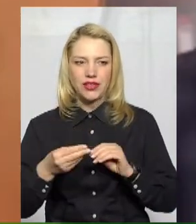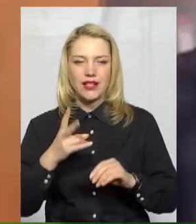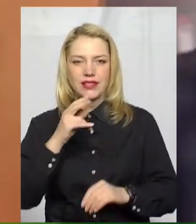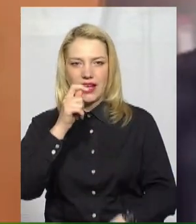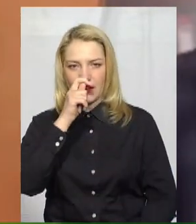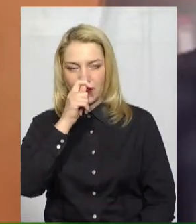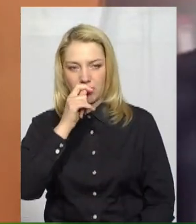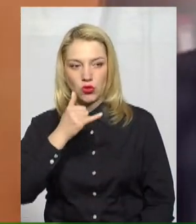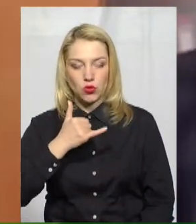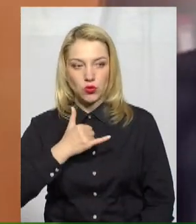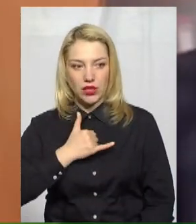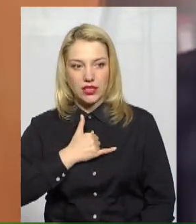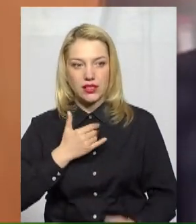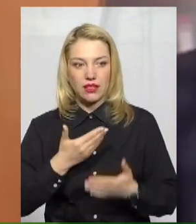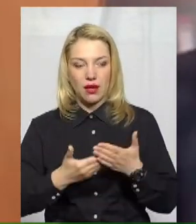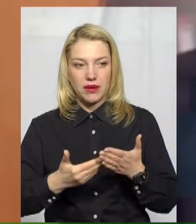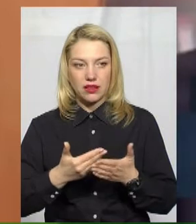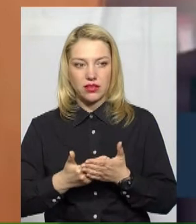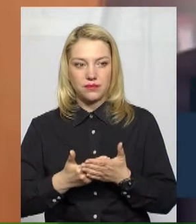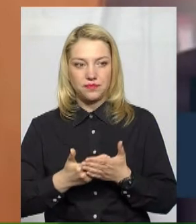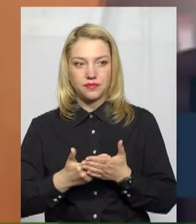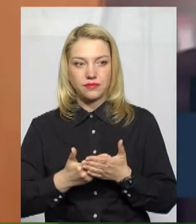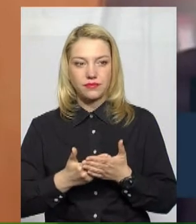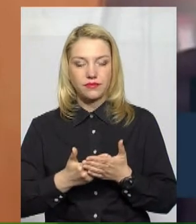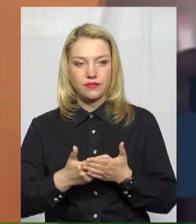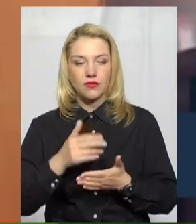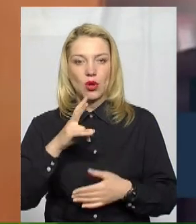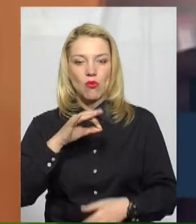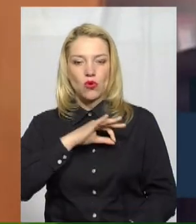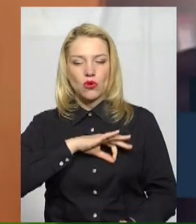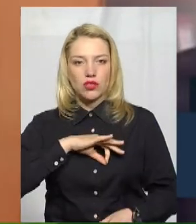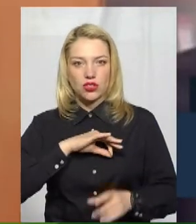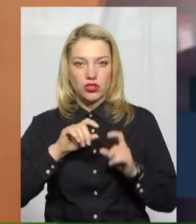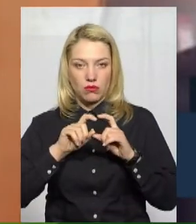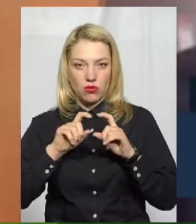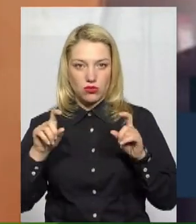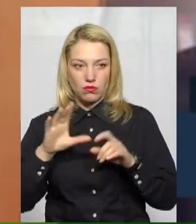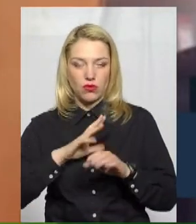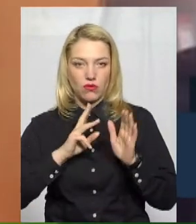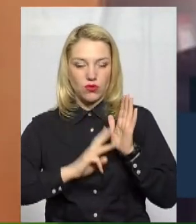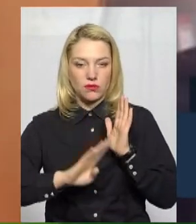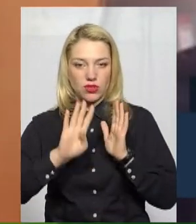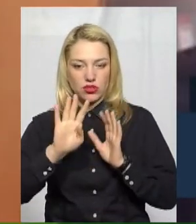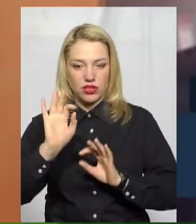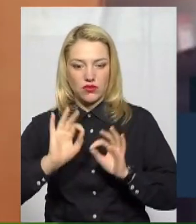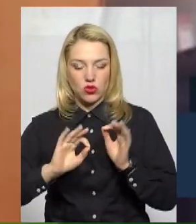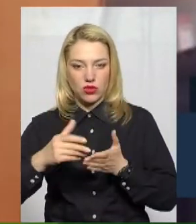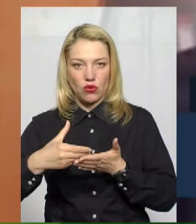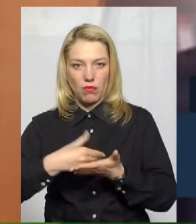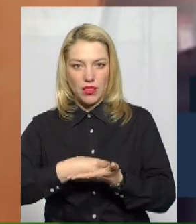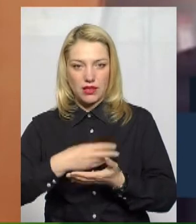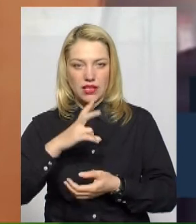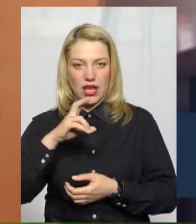наприклад, по юридичним особам було 84% оплати, вже